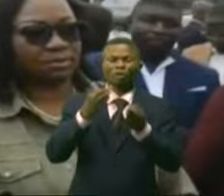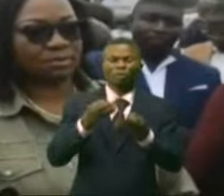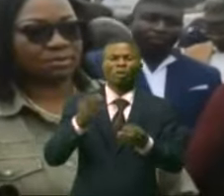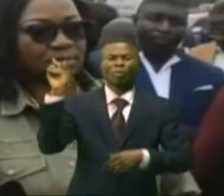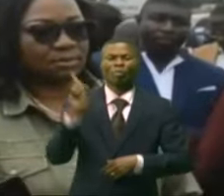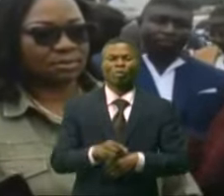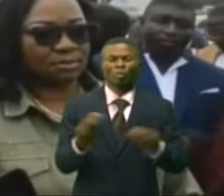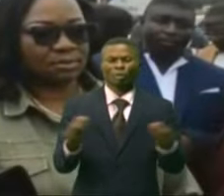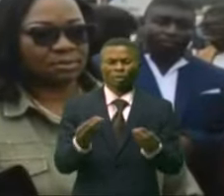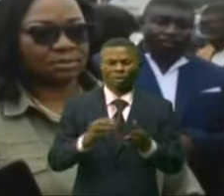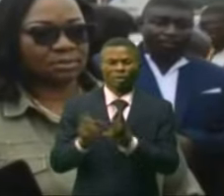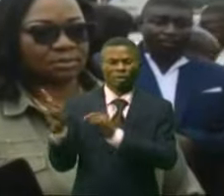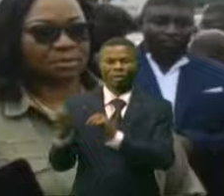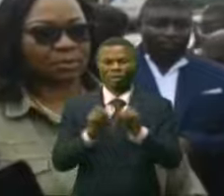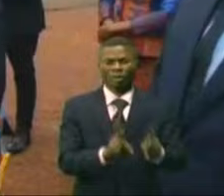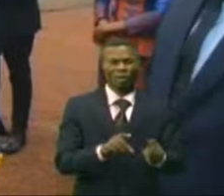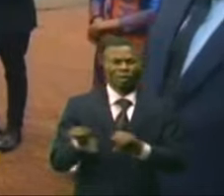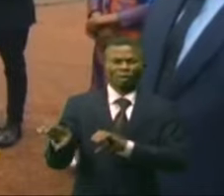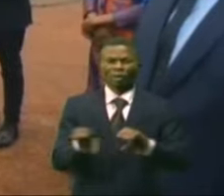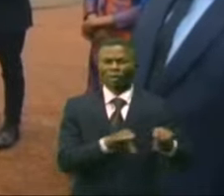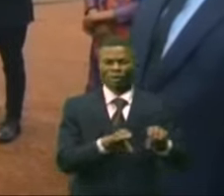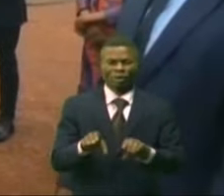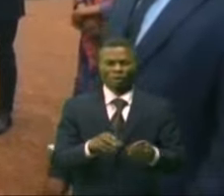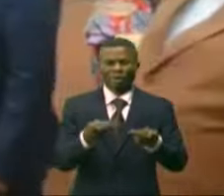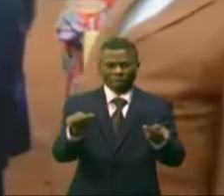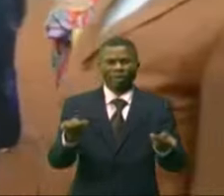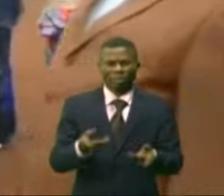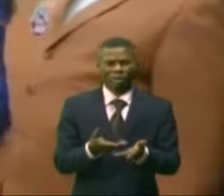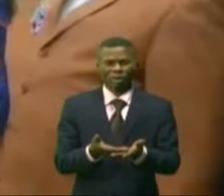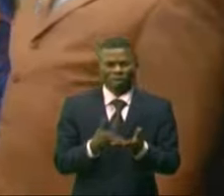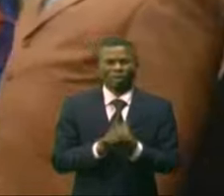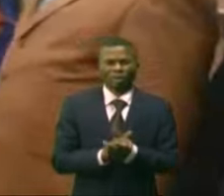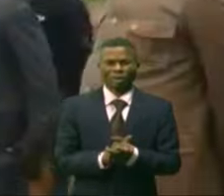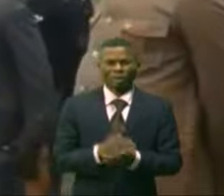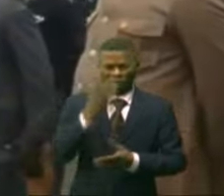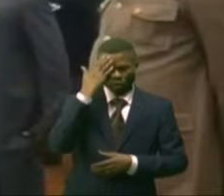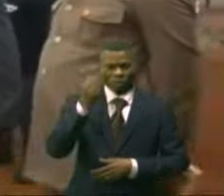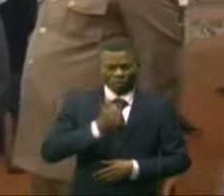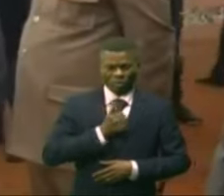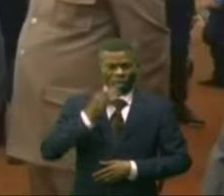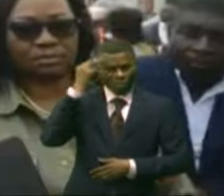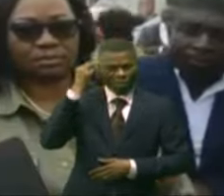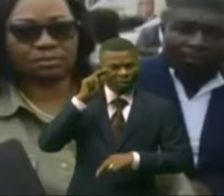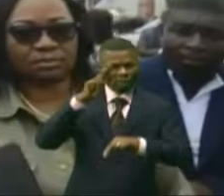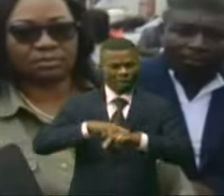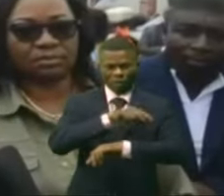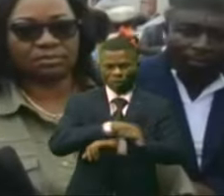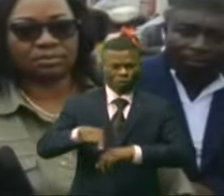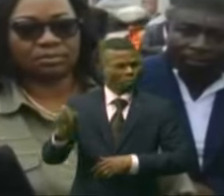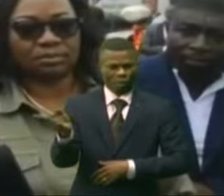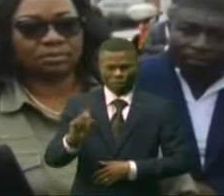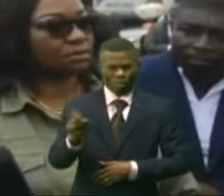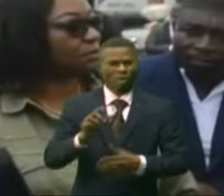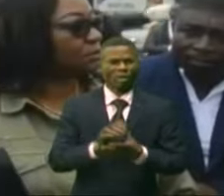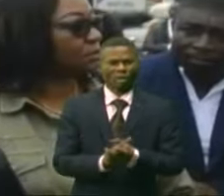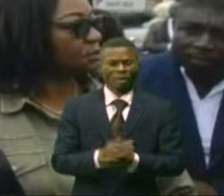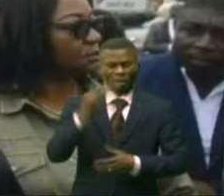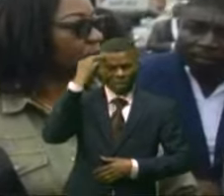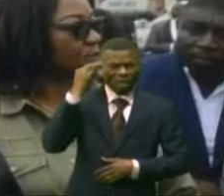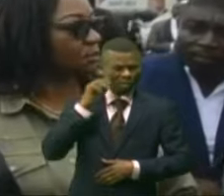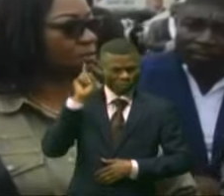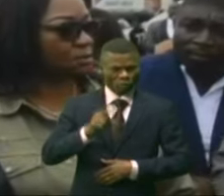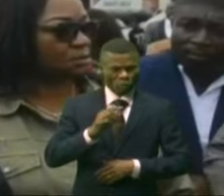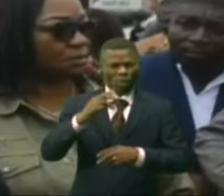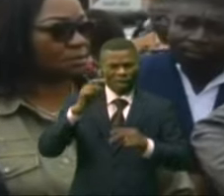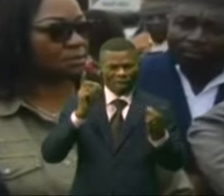déplacement dans le cadre des activités de terrain. Un ministre ne doit pas rester dans ses bureaux. Un ministre doit être